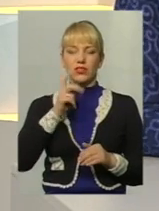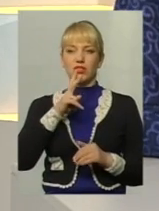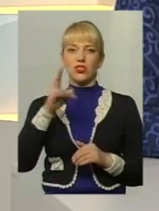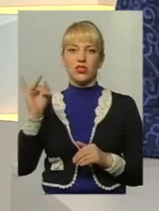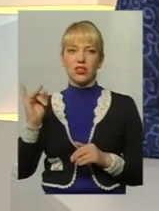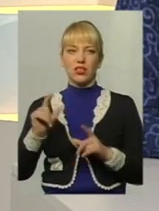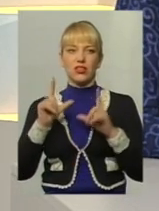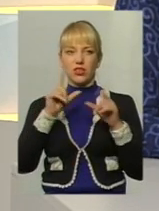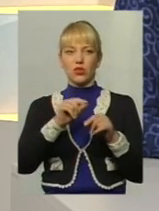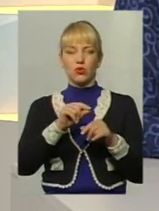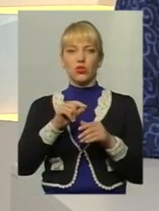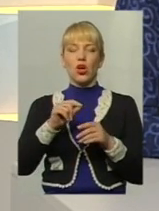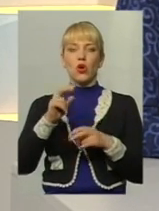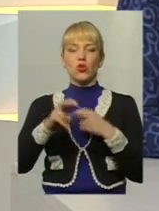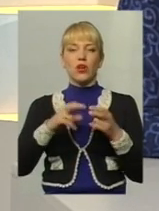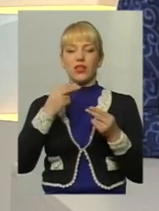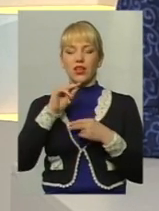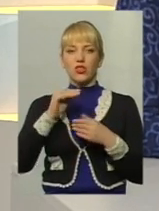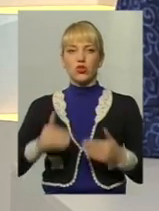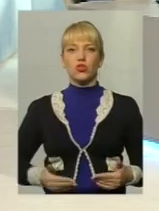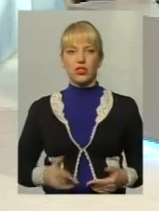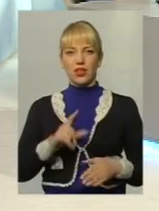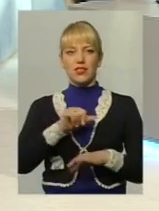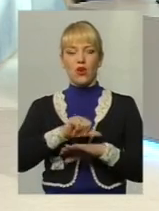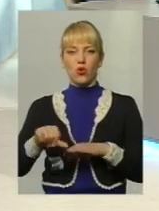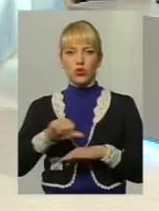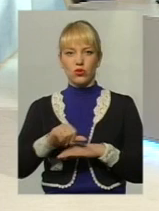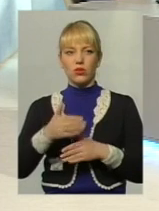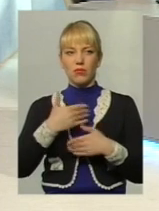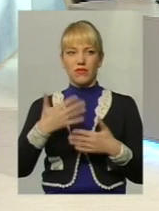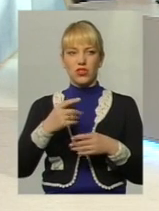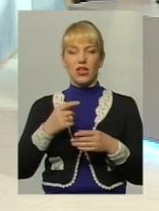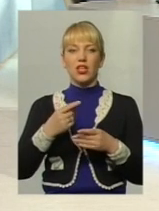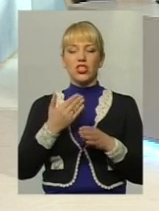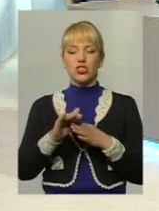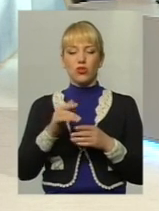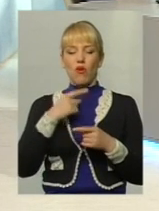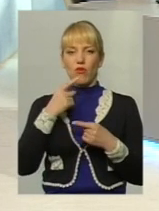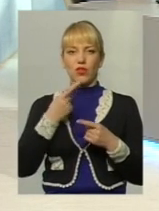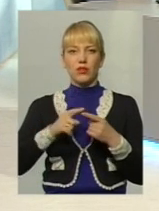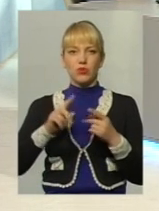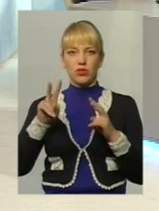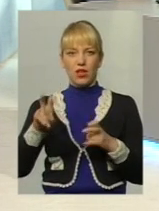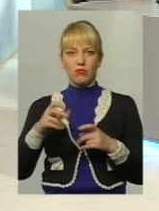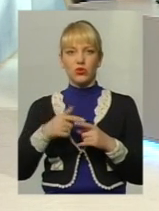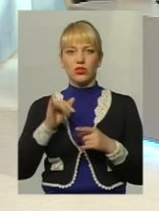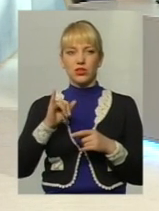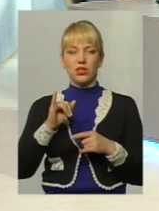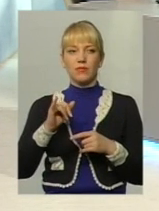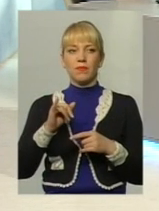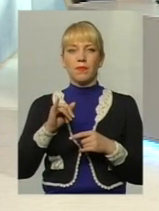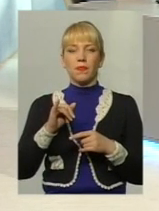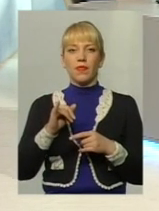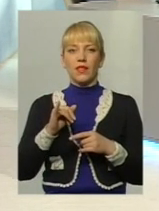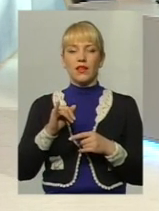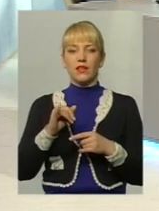їдуть шукати кращого життя за кордон. Ми вже частково торкнулися. І «Неполь, місто Попелюшок»,